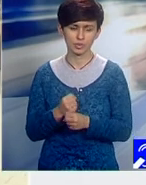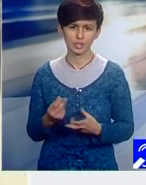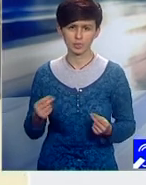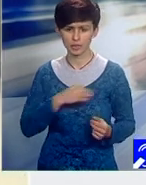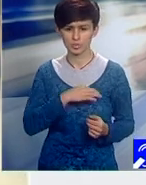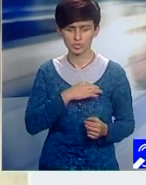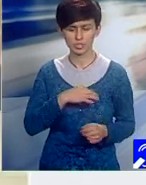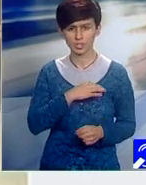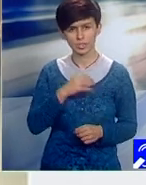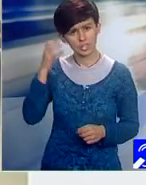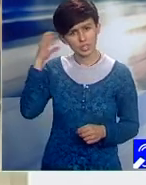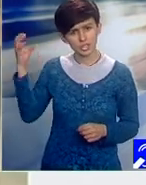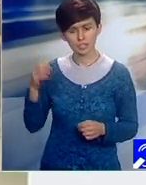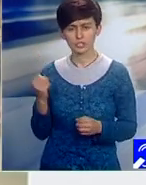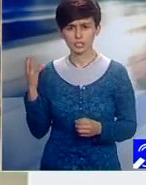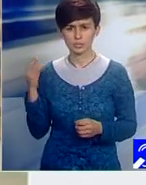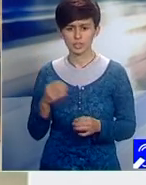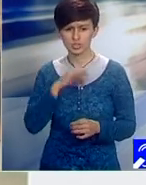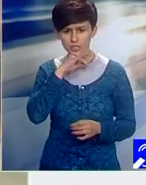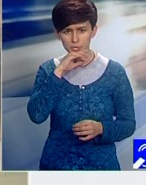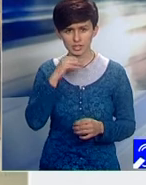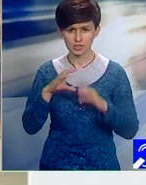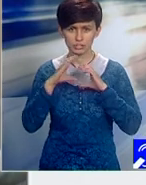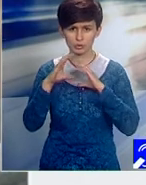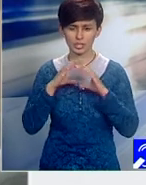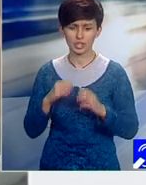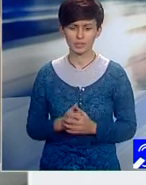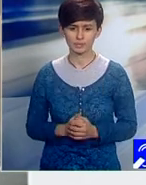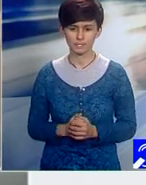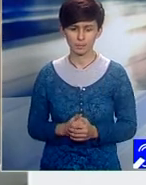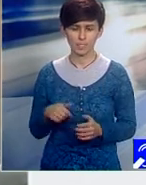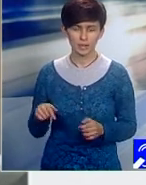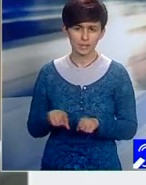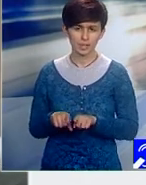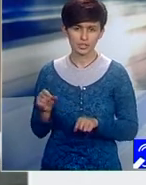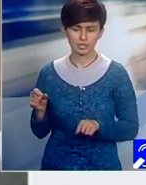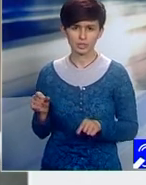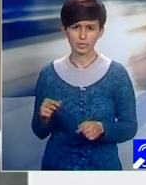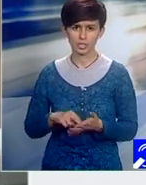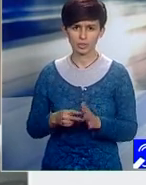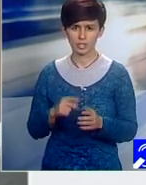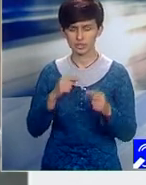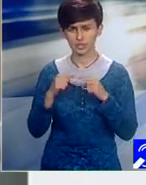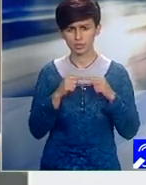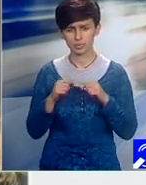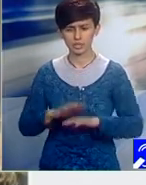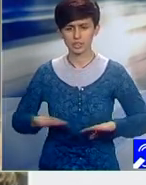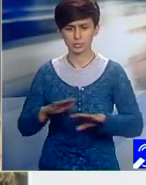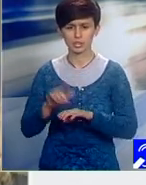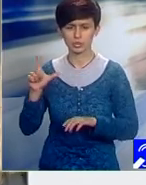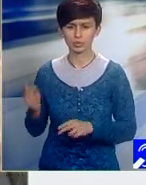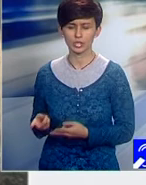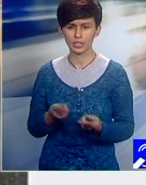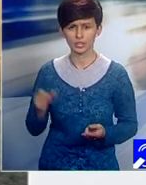studenți de la Facultatea de Științe Politice, Administrative și ale comunicării. Tot pe această temă, aceștia a organizat o dezbatere publică cu doi invitați